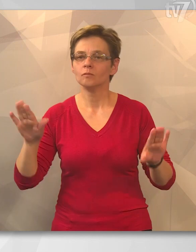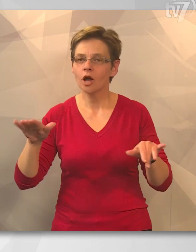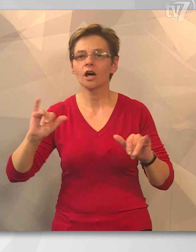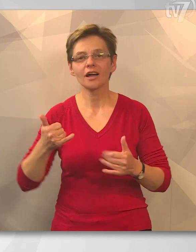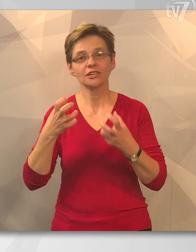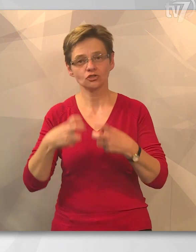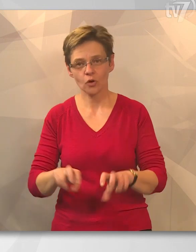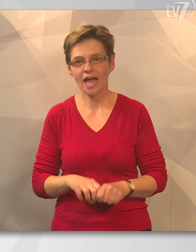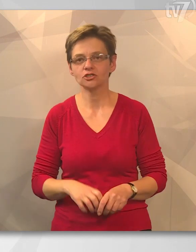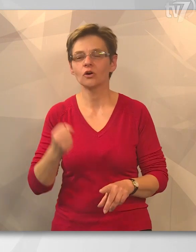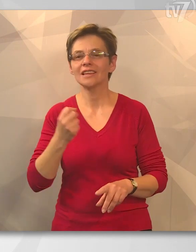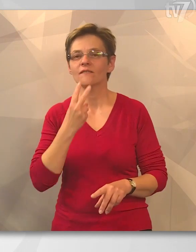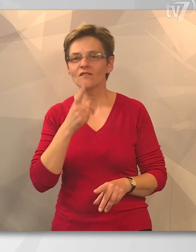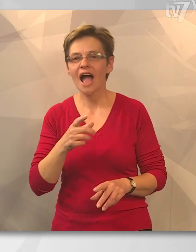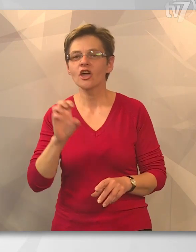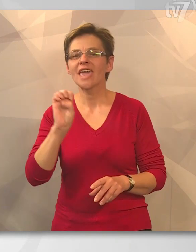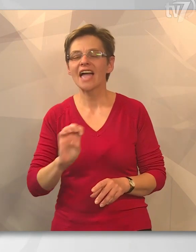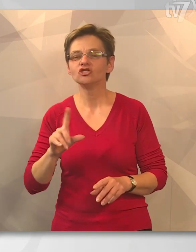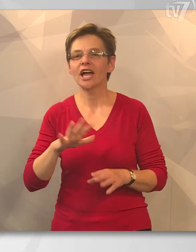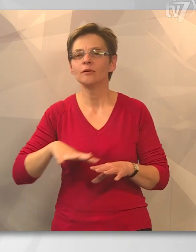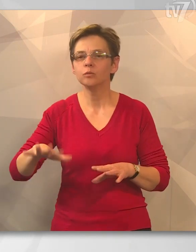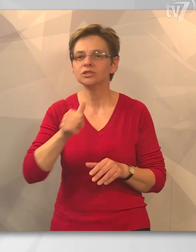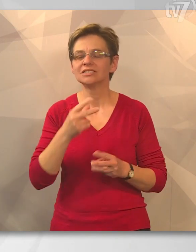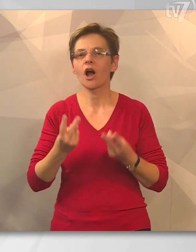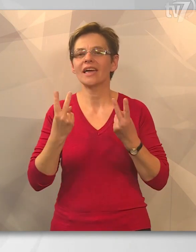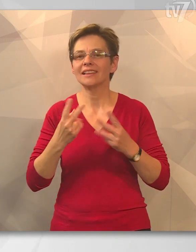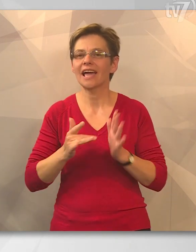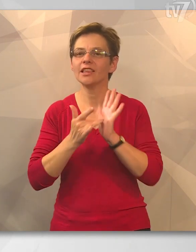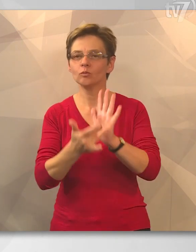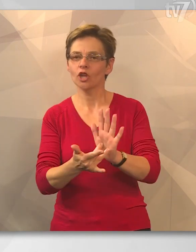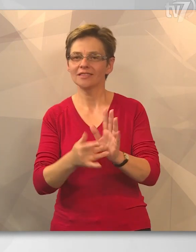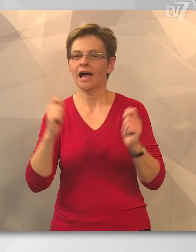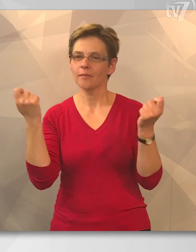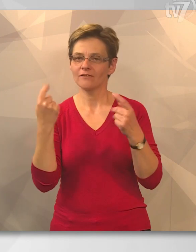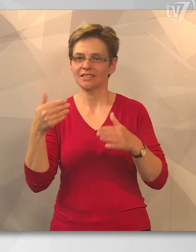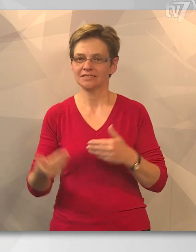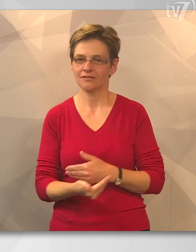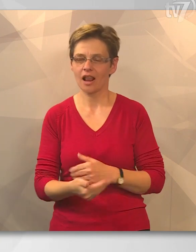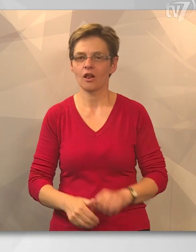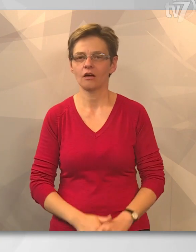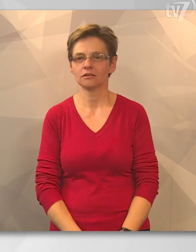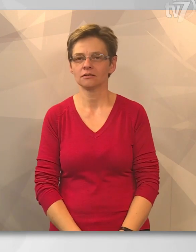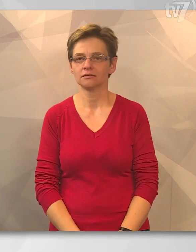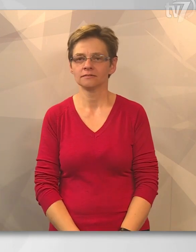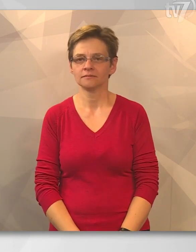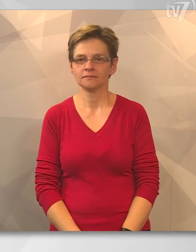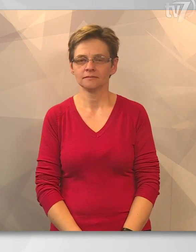Madarak és tojások a dévaványai ecsegi puszták értékeit mutatták be a Túzok Fesztiválon.